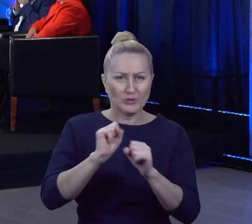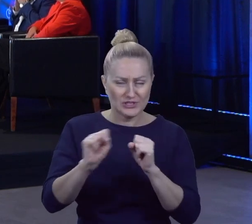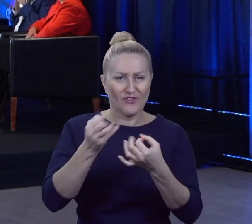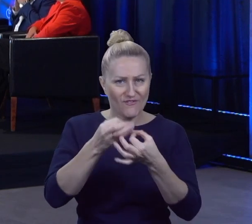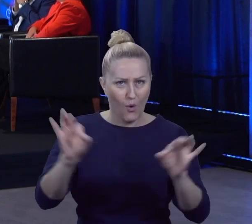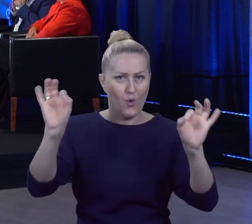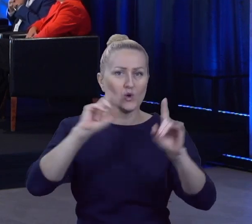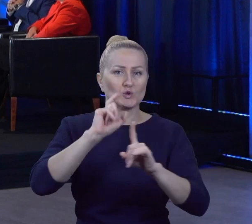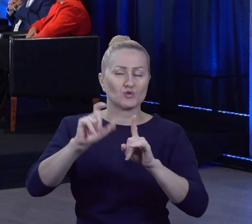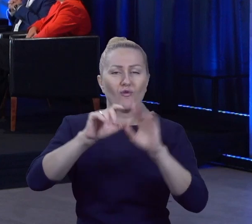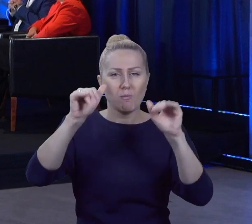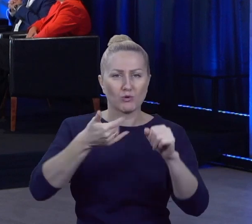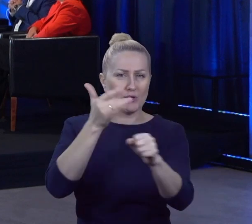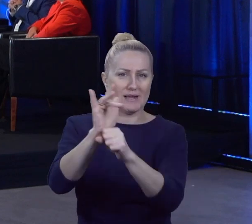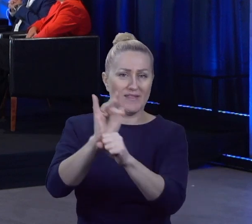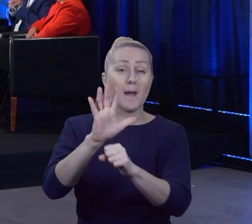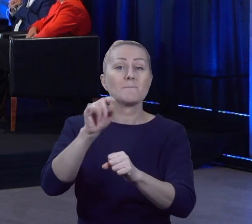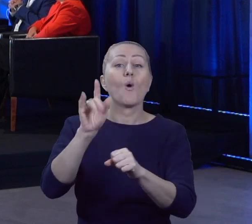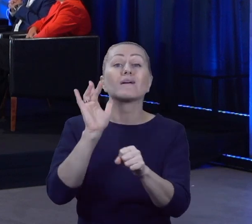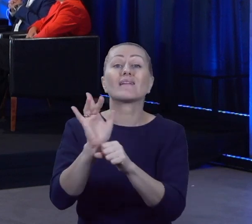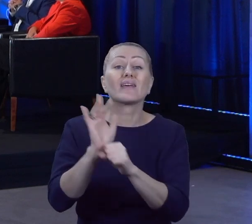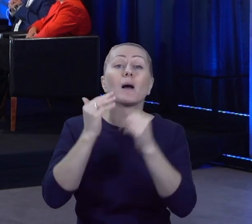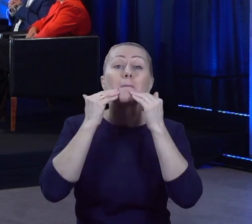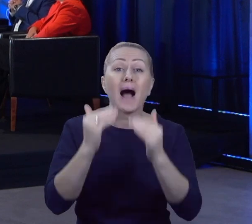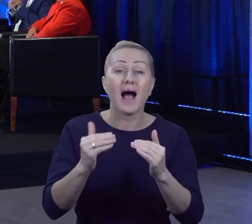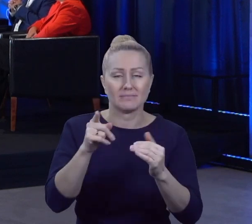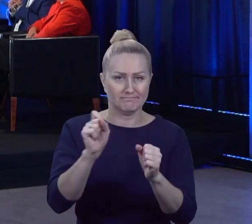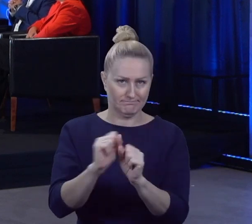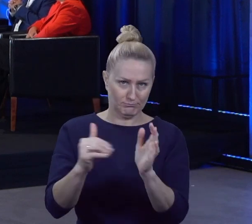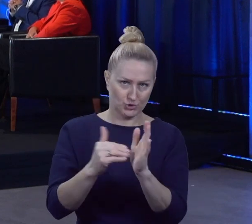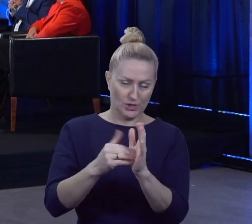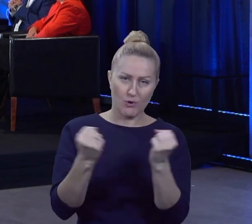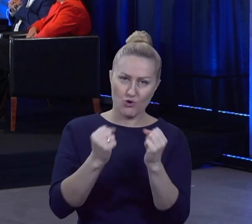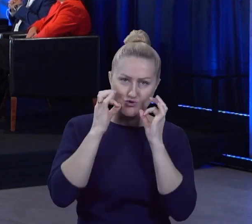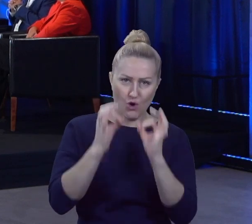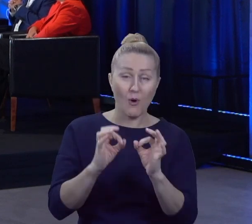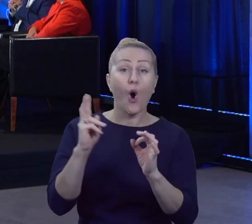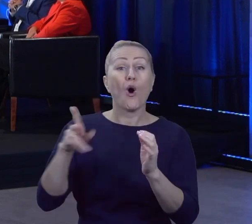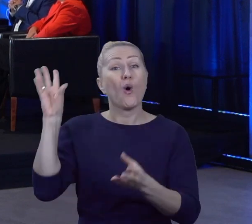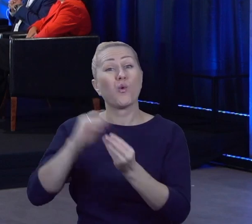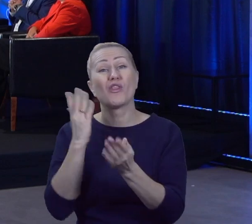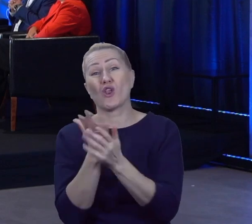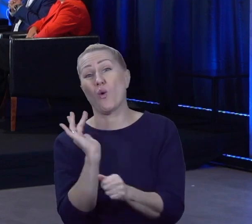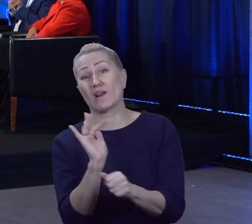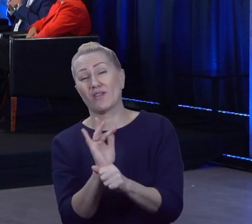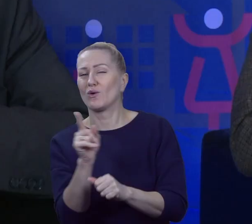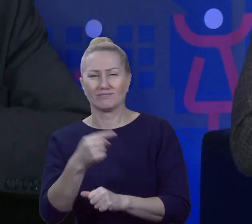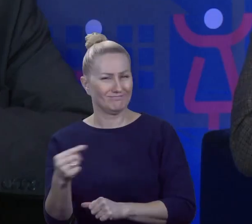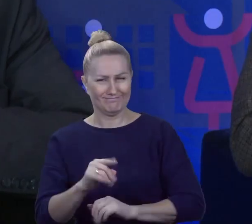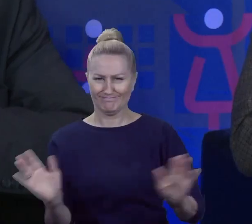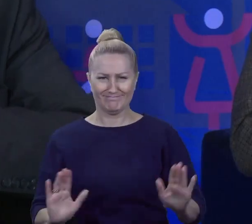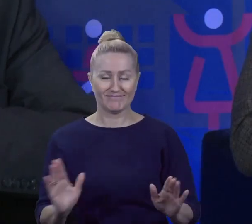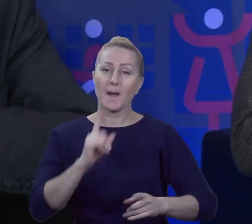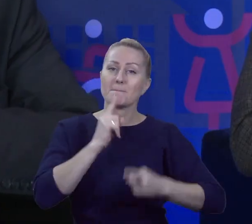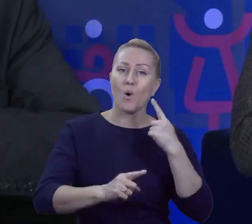i że można krytykować. Bo krytyka jest bardzo dobra. Krytykanstwo jest niedobre. A krytyka jest dobra. Polityka jest